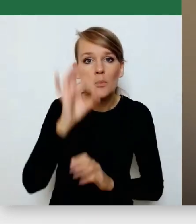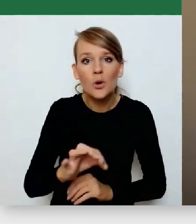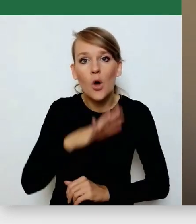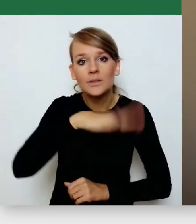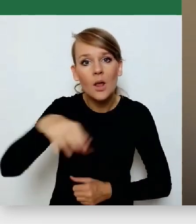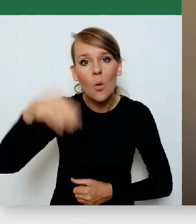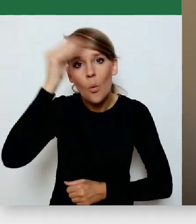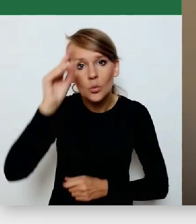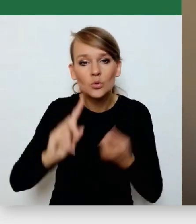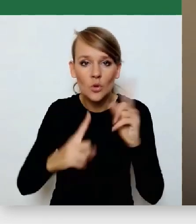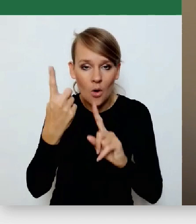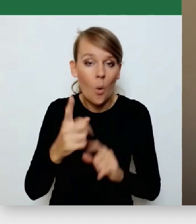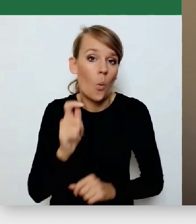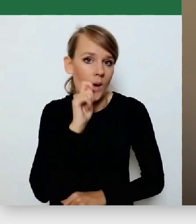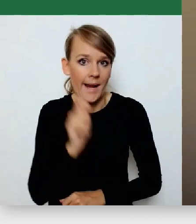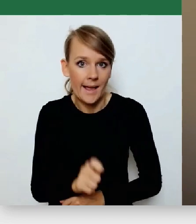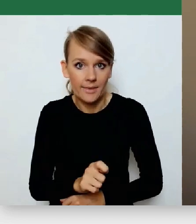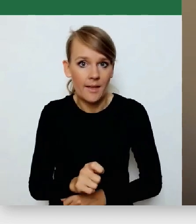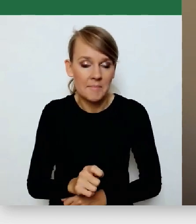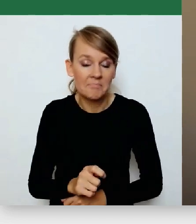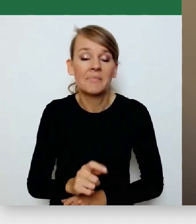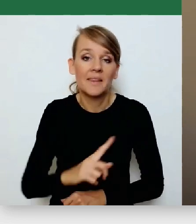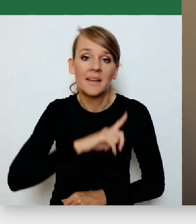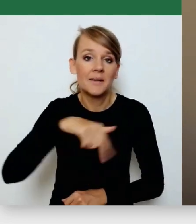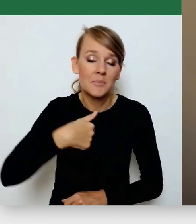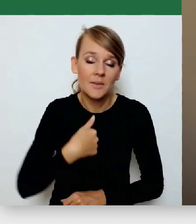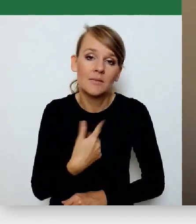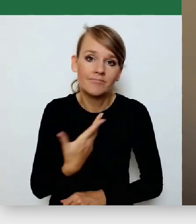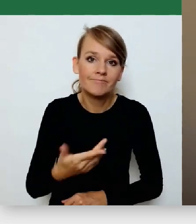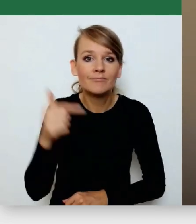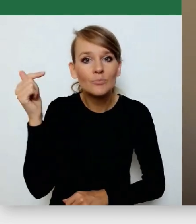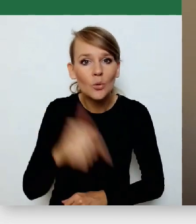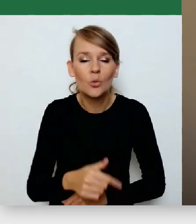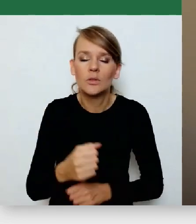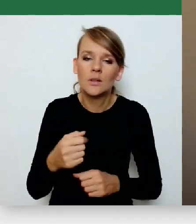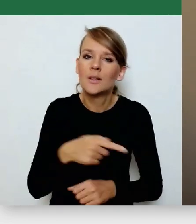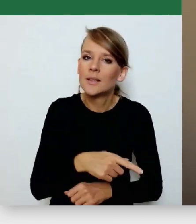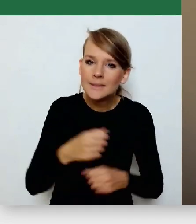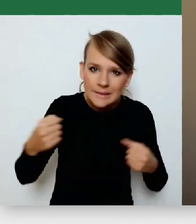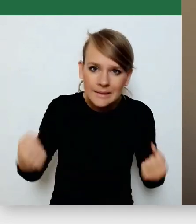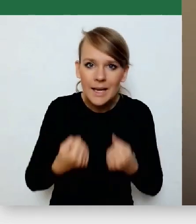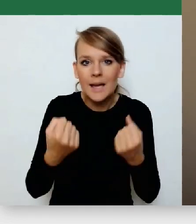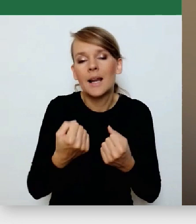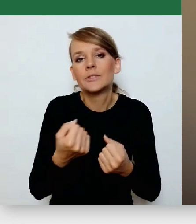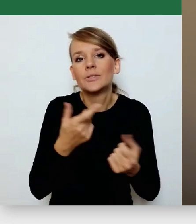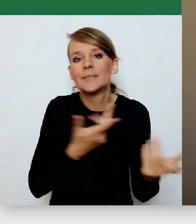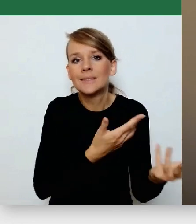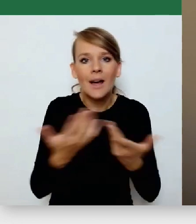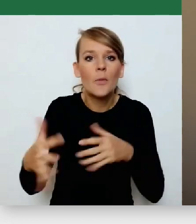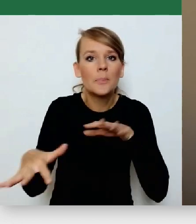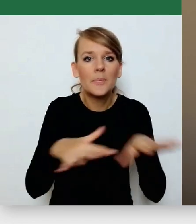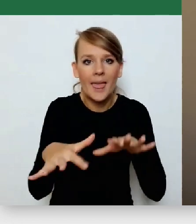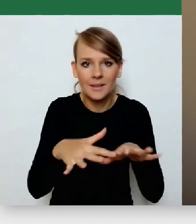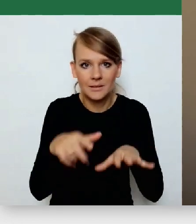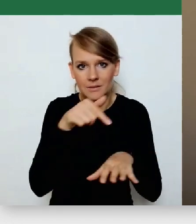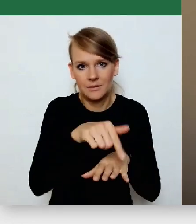rzeczywiście musieliśmy też poza tą wielką ofiarnością Polaków zorganizować miejsca zbiorowe i byśmy znowu ich nie